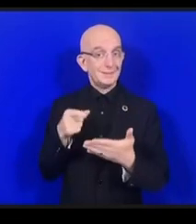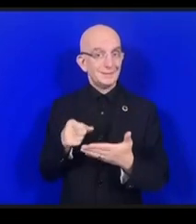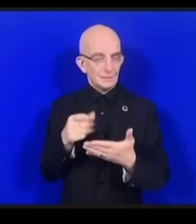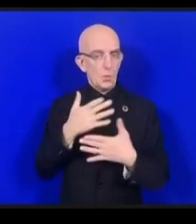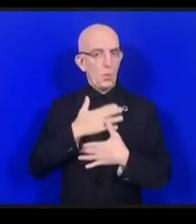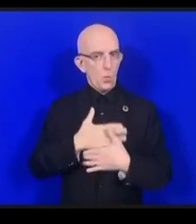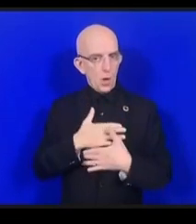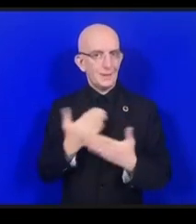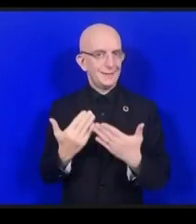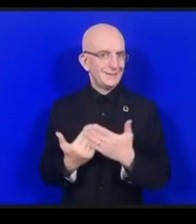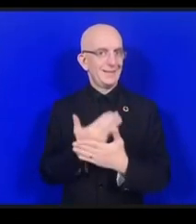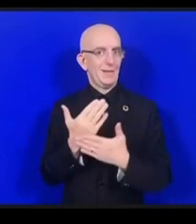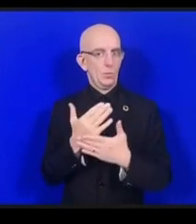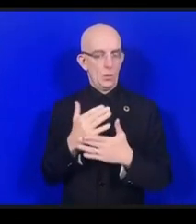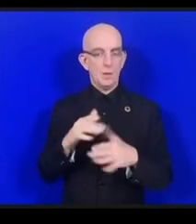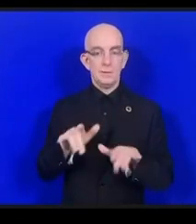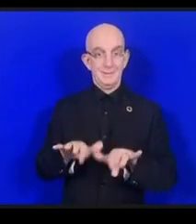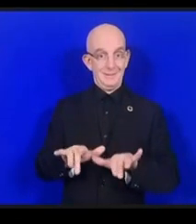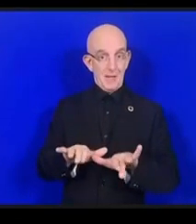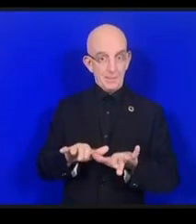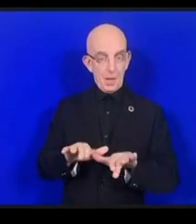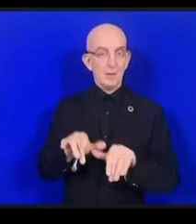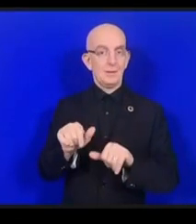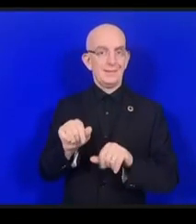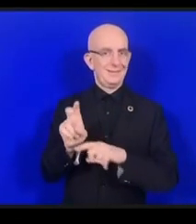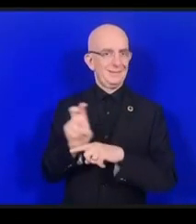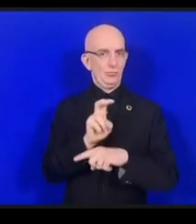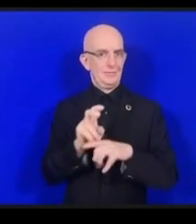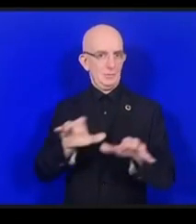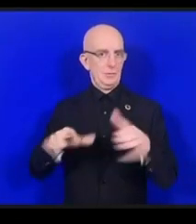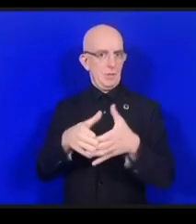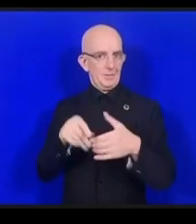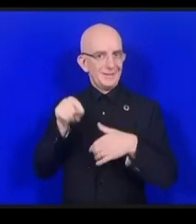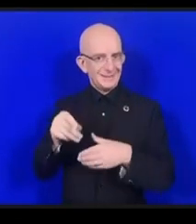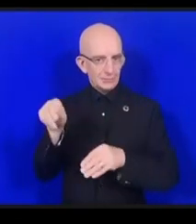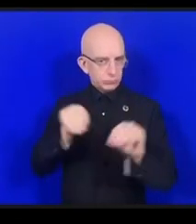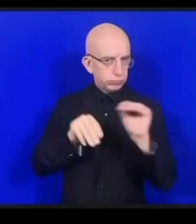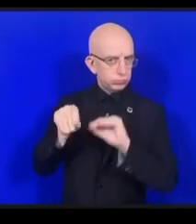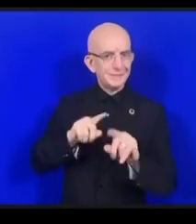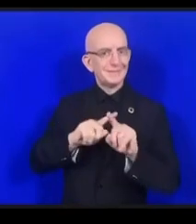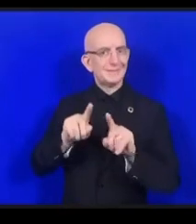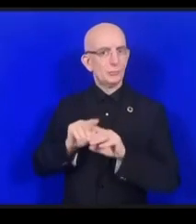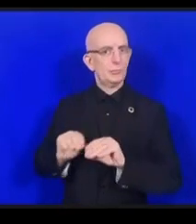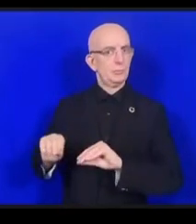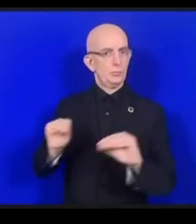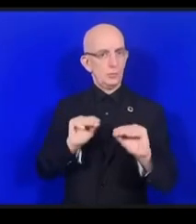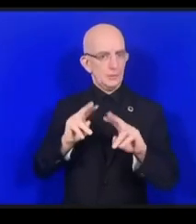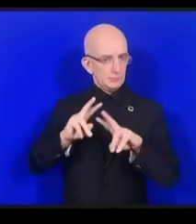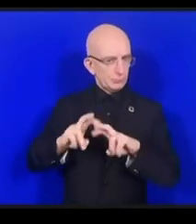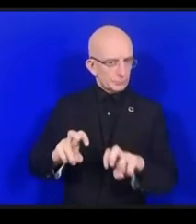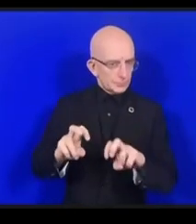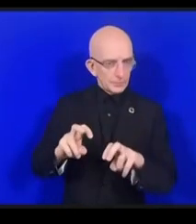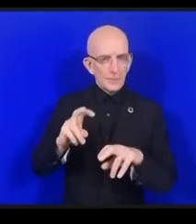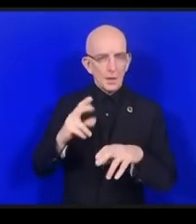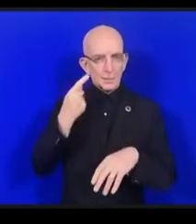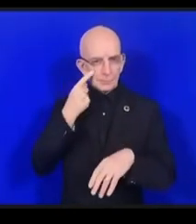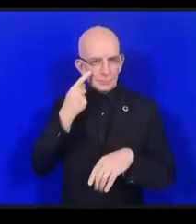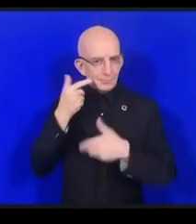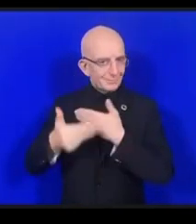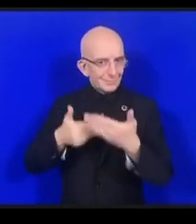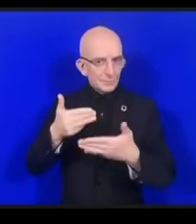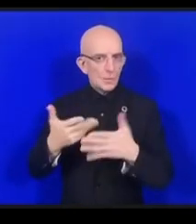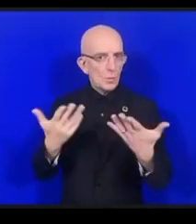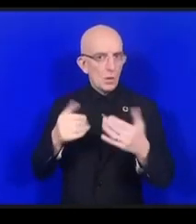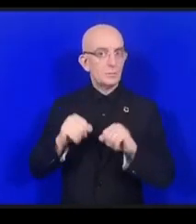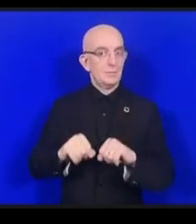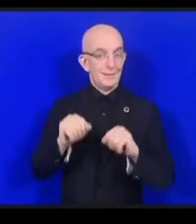'éducation et de la sécurité pour voir s'il y a un potentiel de création d'un répertoire